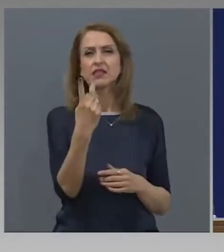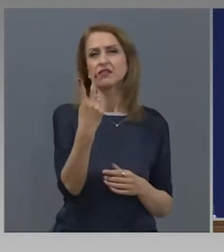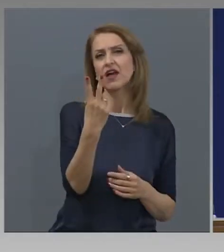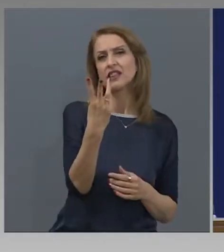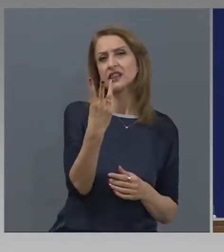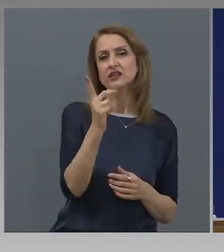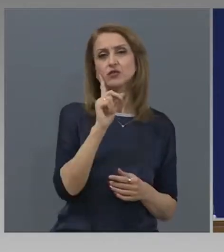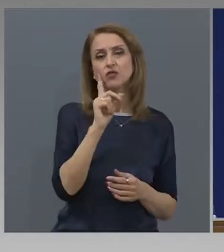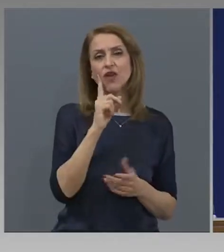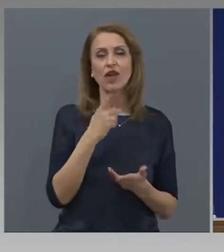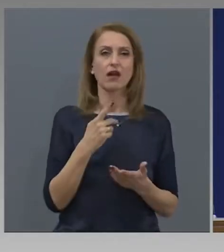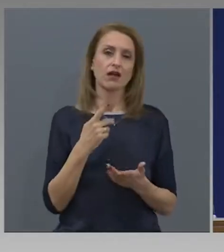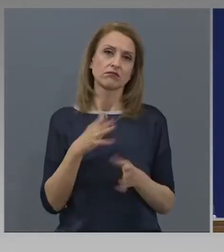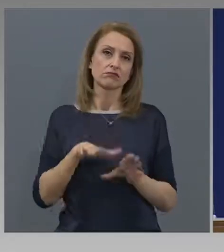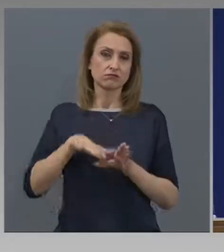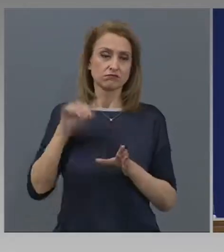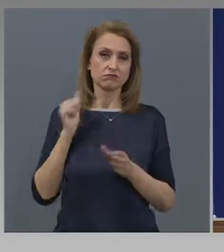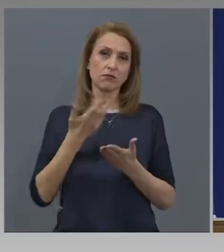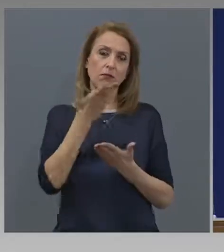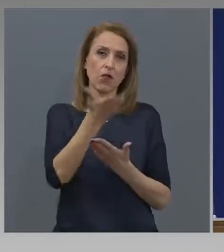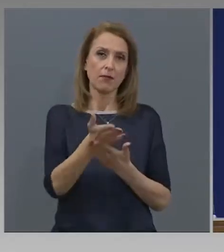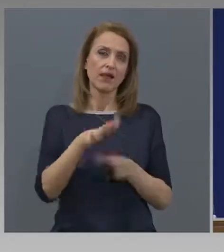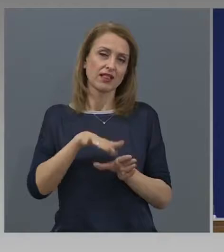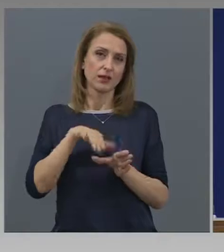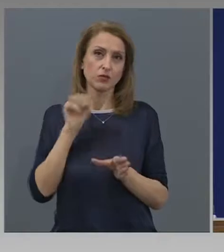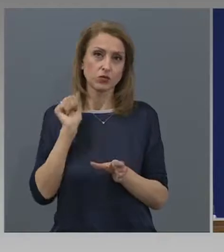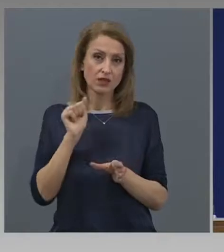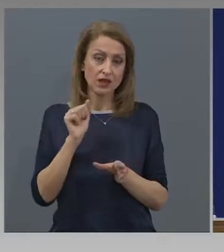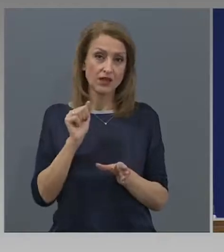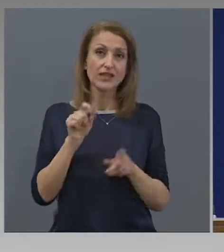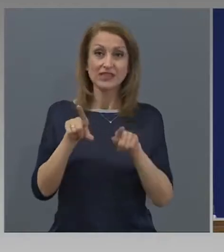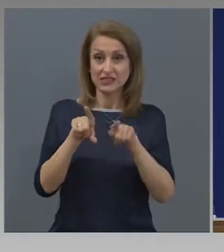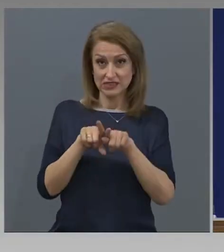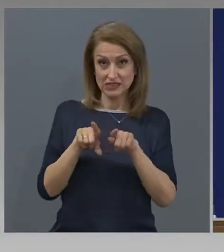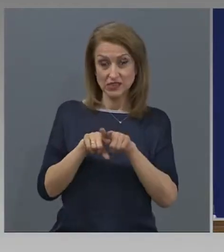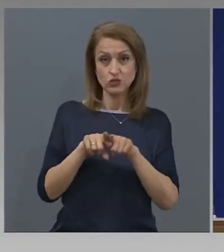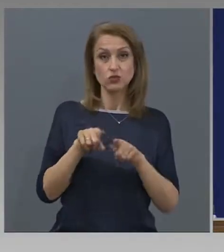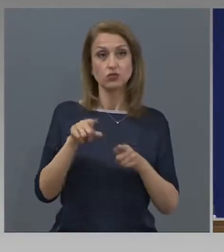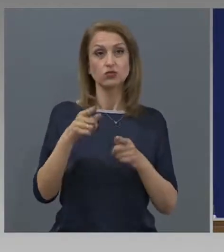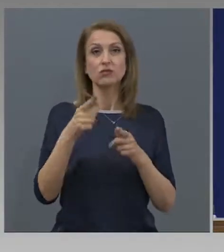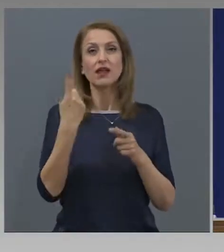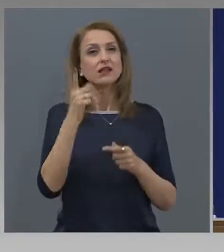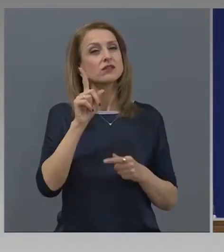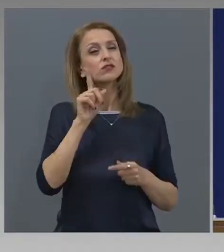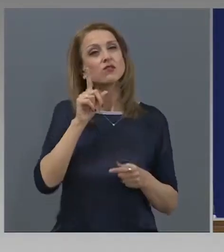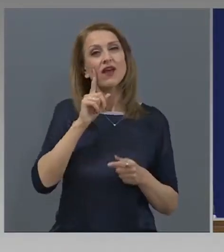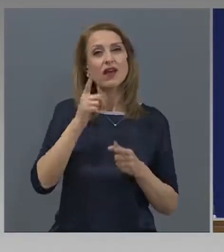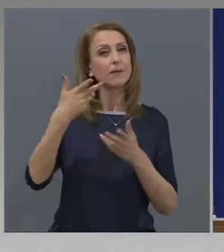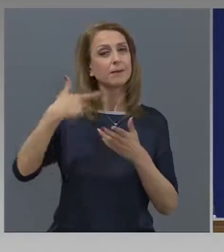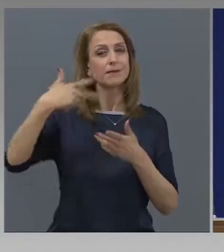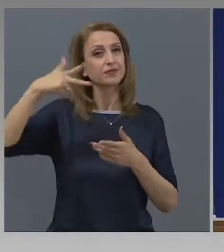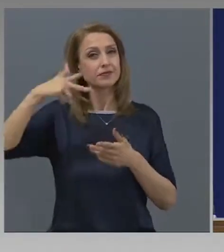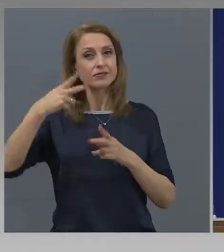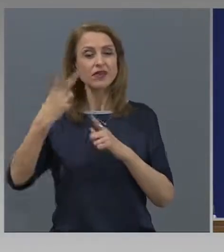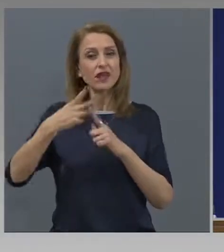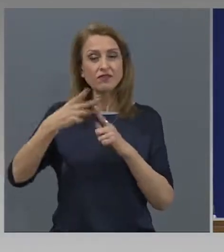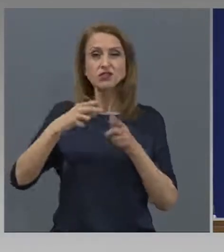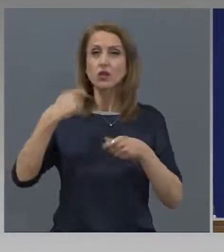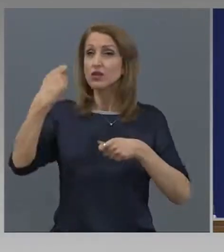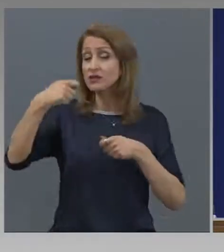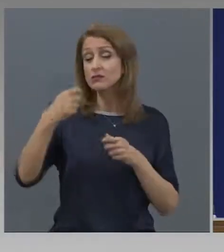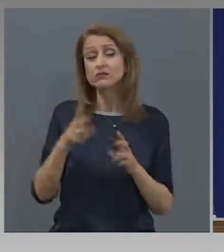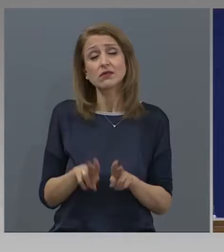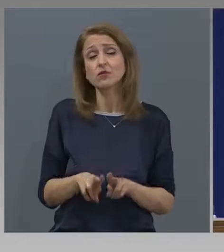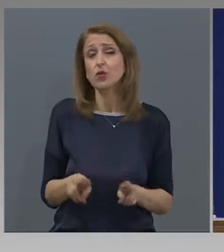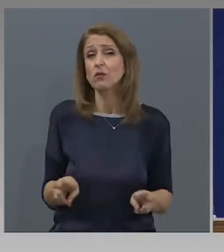страна, за подаване на моби за напускане, включително и случая, за който имаше телевизионен репортаж. Възможно е, нормално е